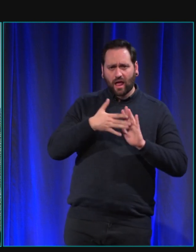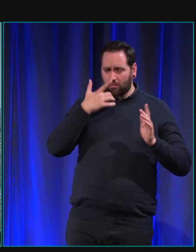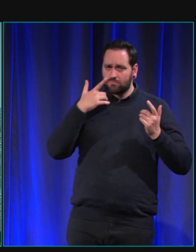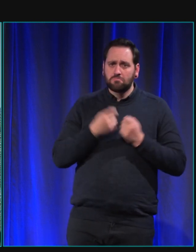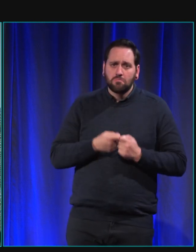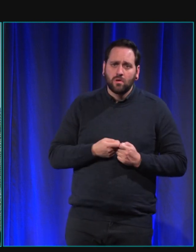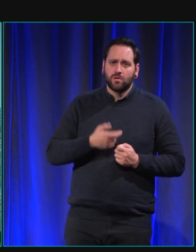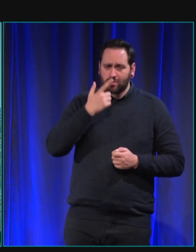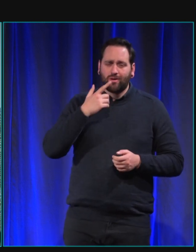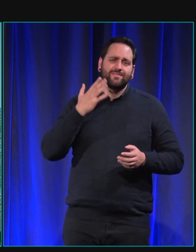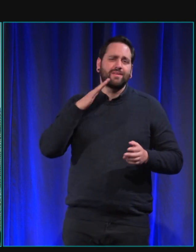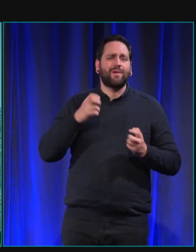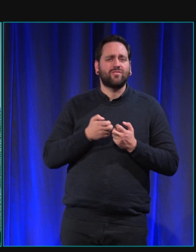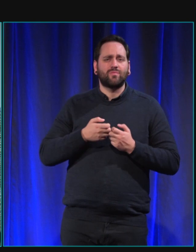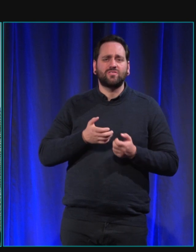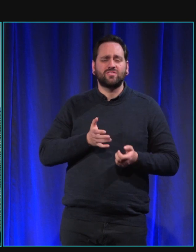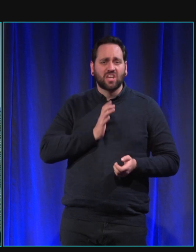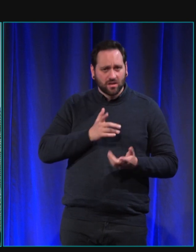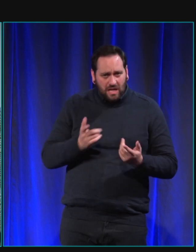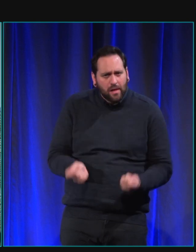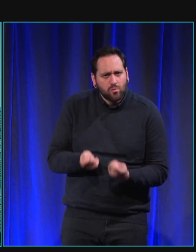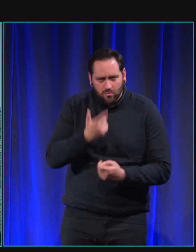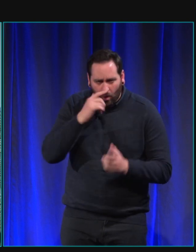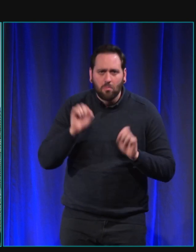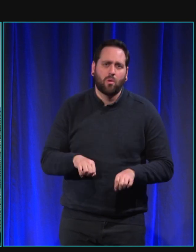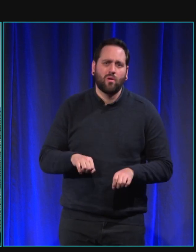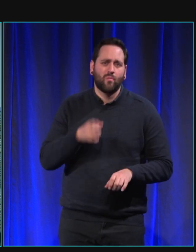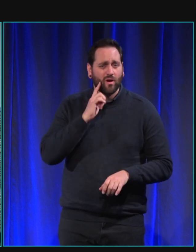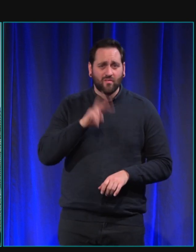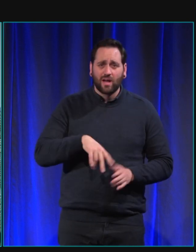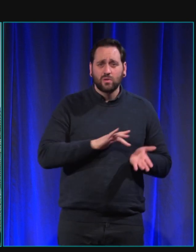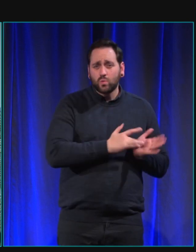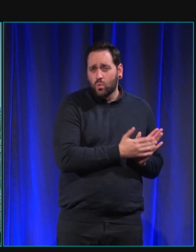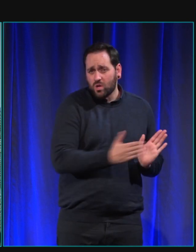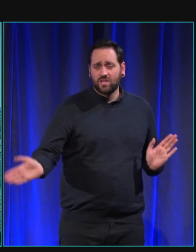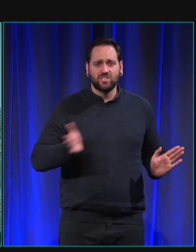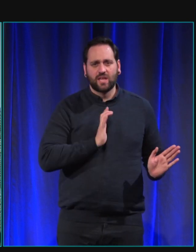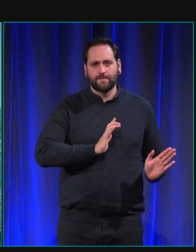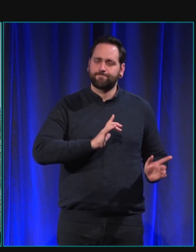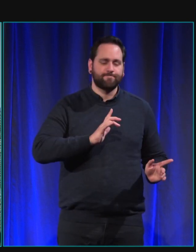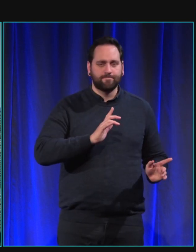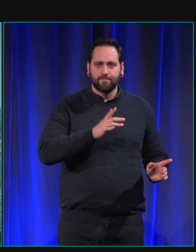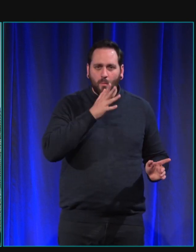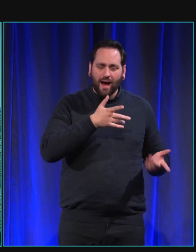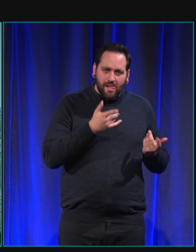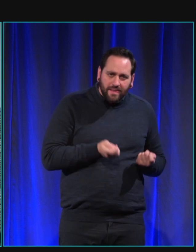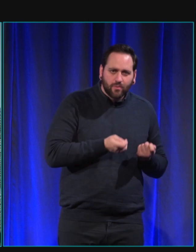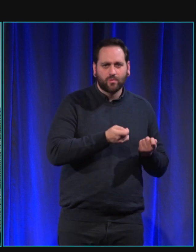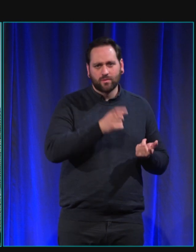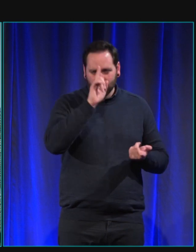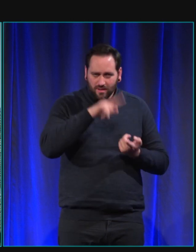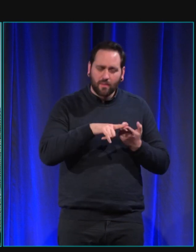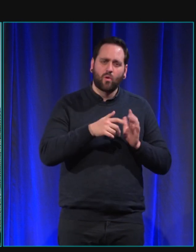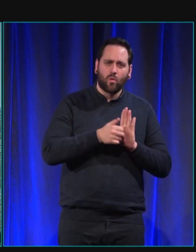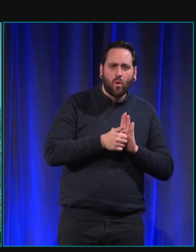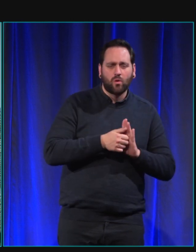tous les chiens ne peuvent pas spécialement faire vraiment le rôle de chien d'assistance mais en tout cas oui c'est un service que l'on fait